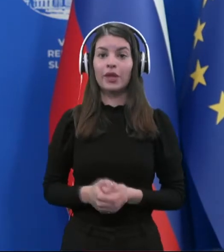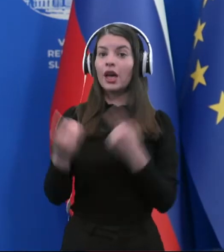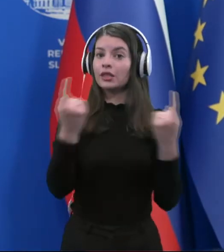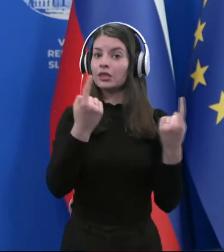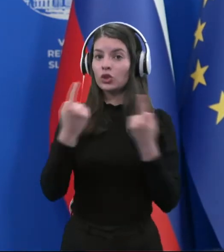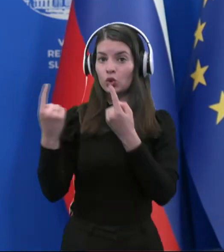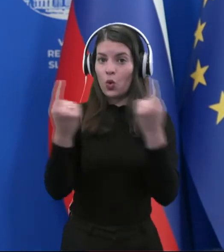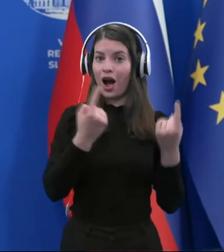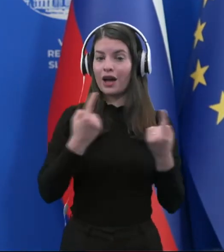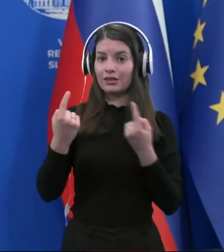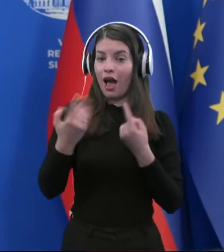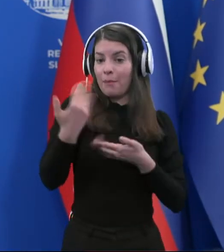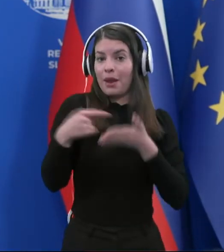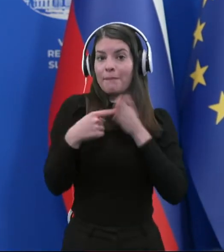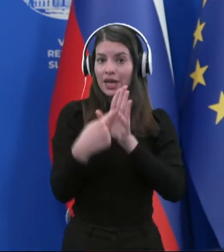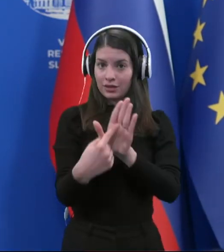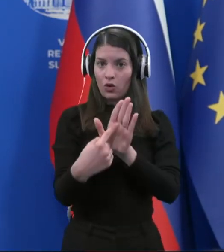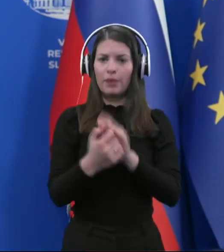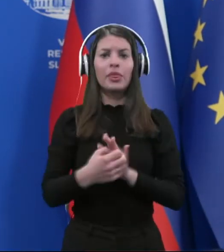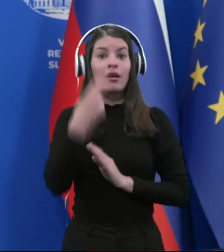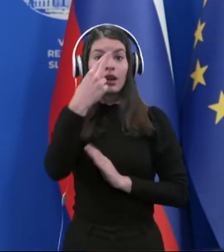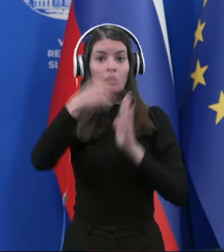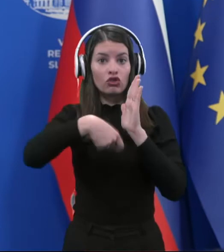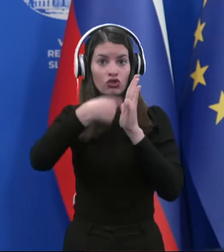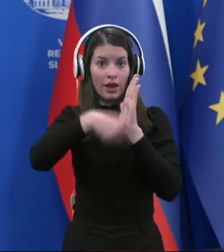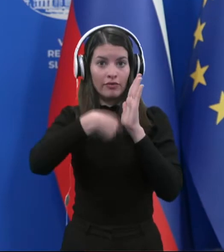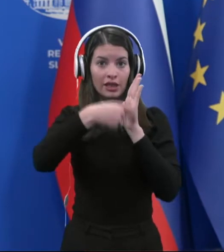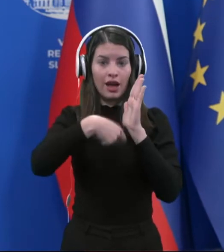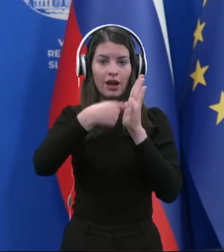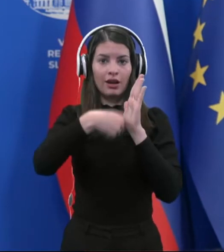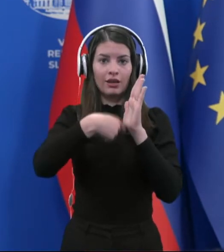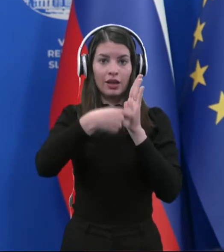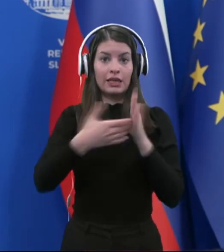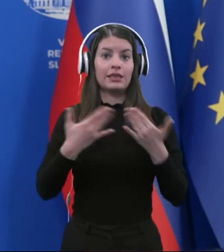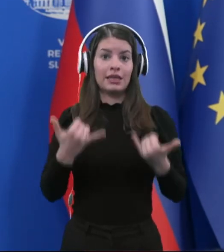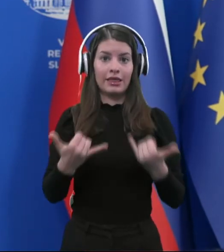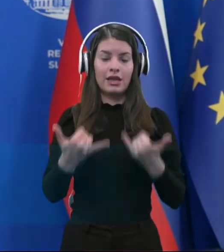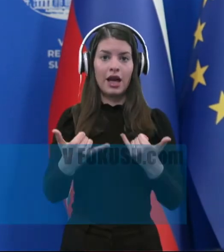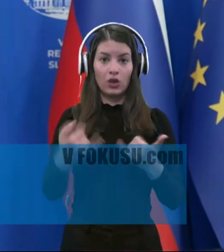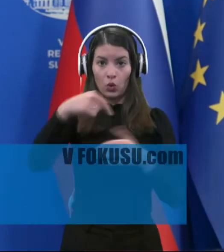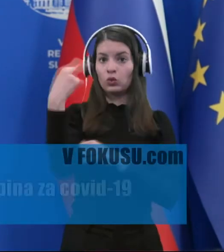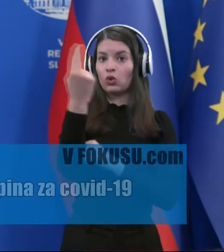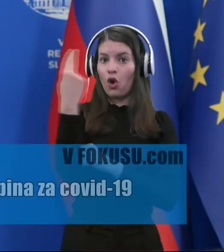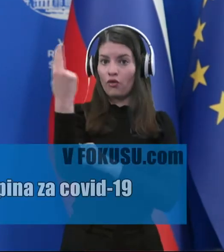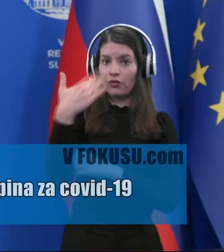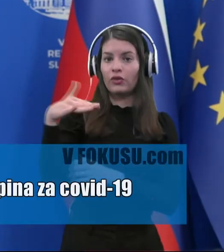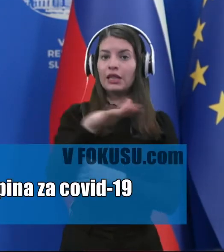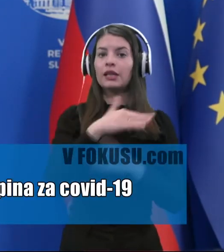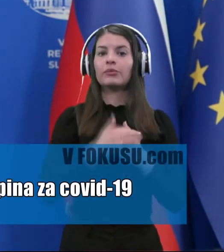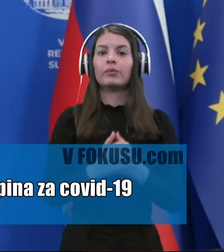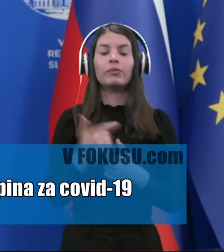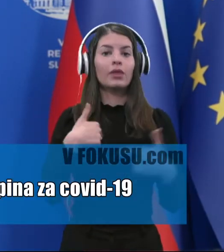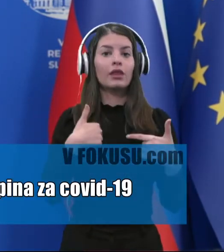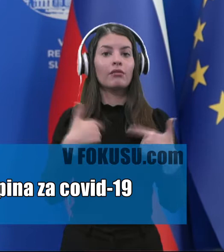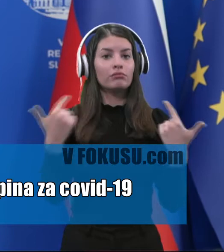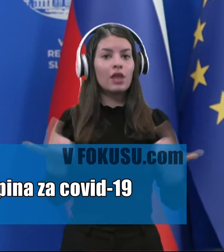Situacija je bila predstavljena glede na številke, ki so trenutno v Sloveniji. Lahko